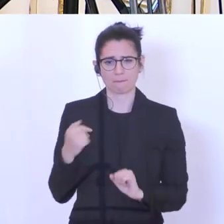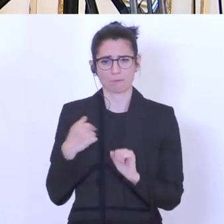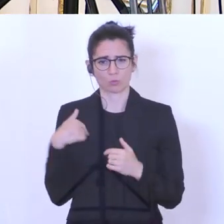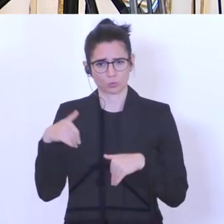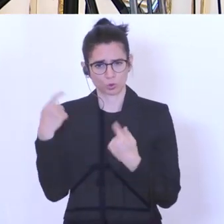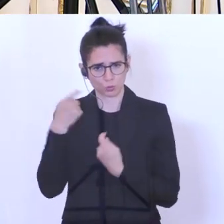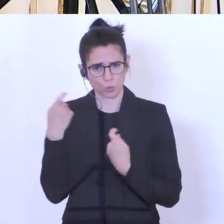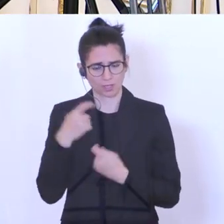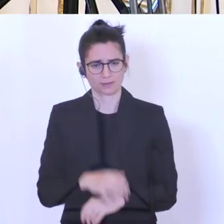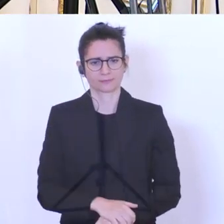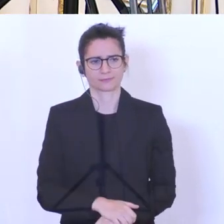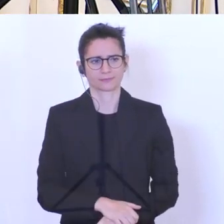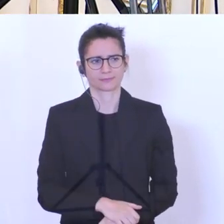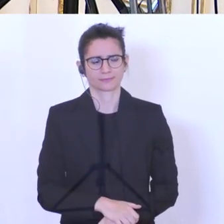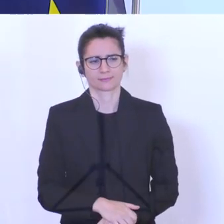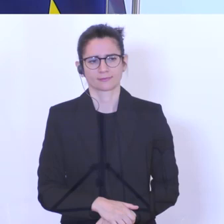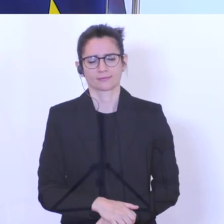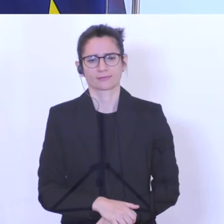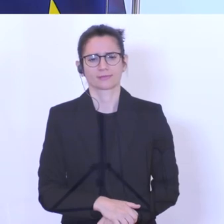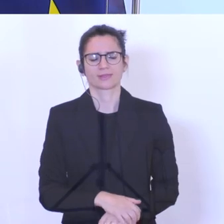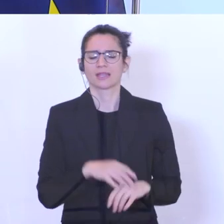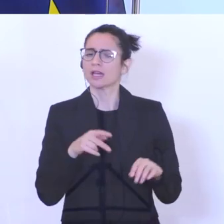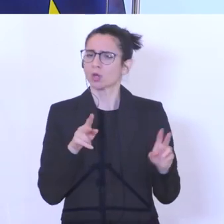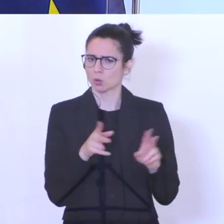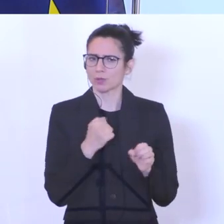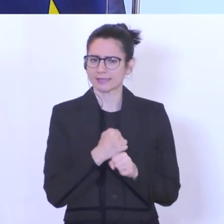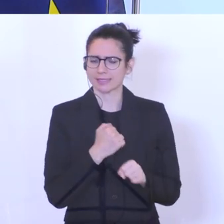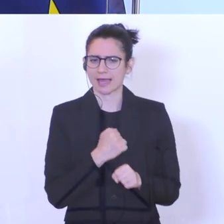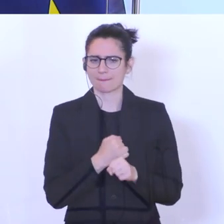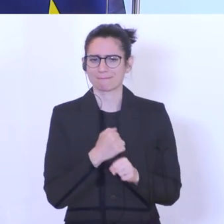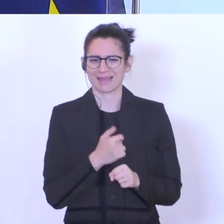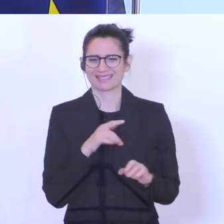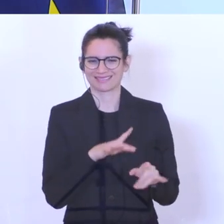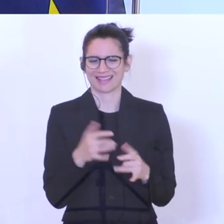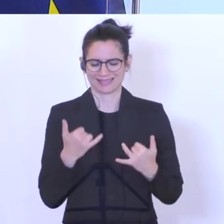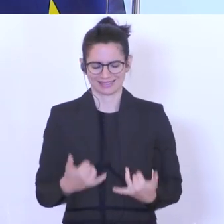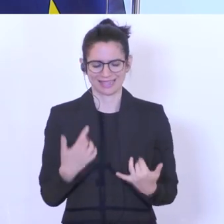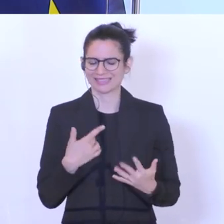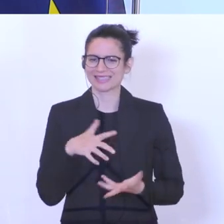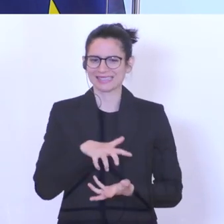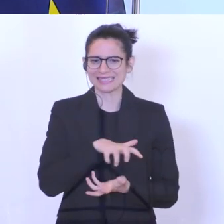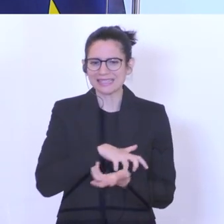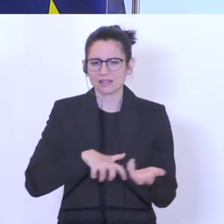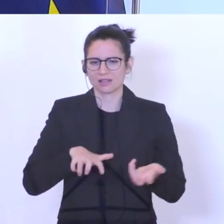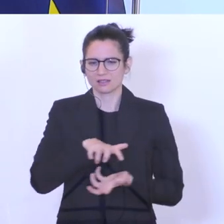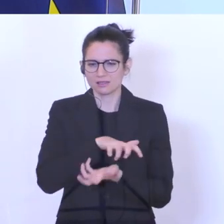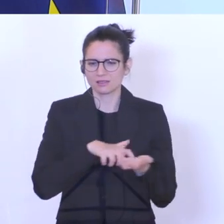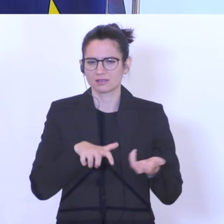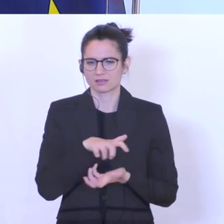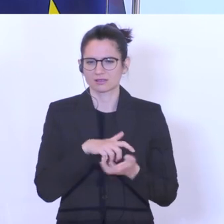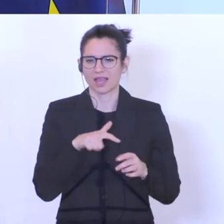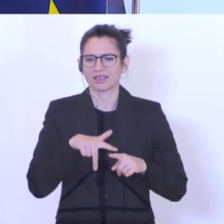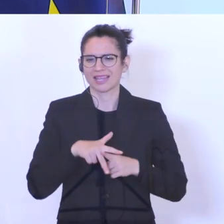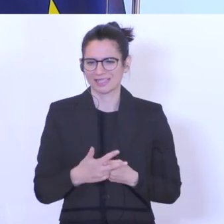Sorgen machen muss? Das Instrument der Kurzarbeit ist genau auch das Kriseninstrument gewesen, aber zugleich auch jetzt beim